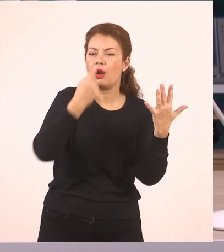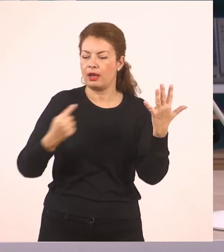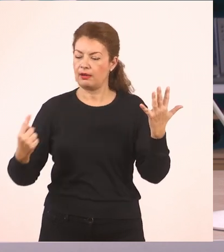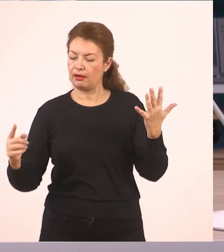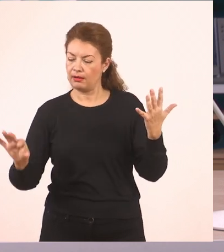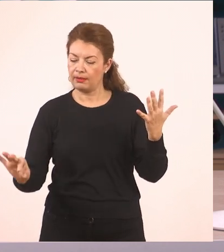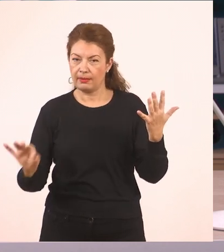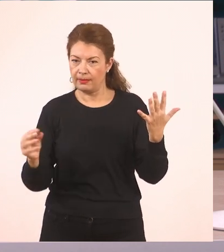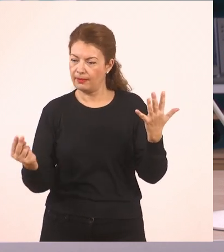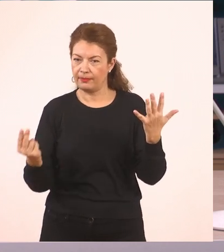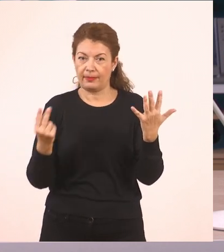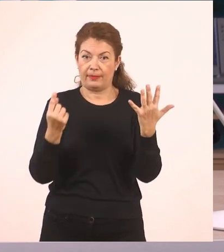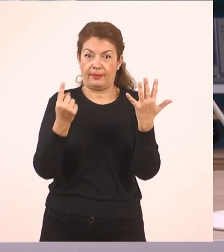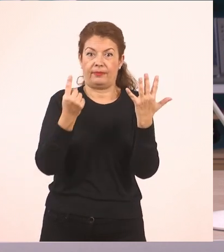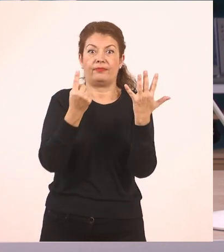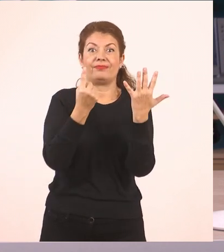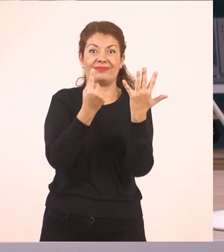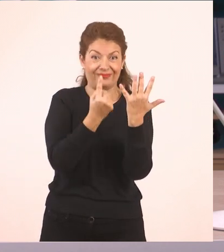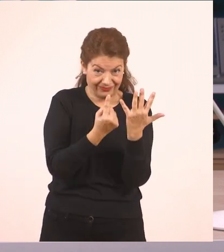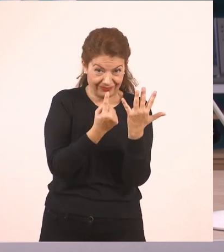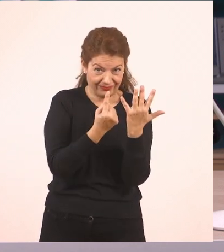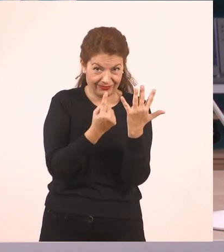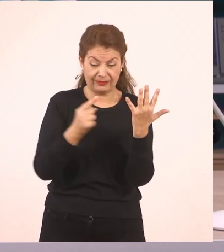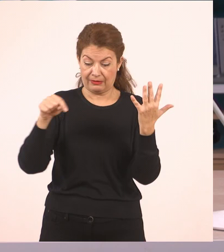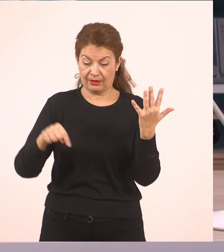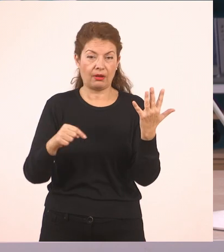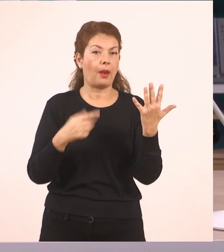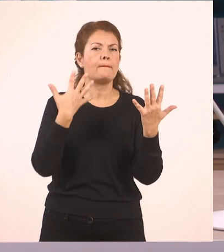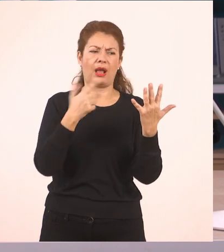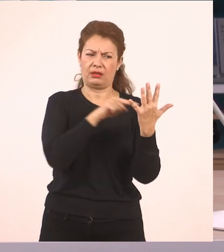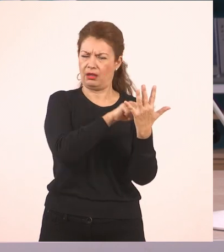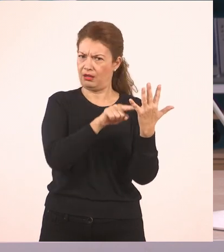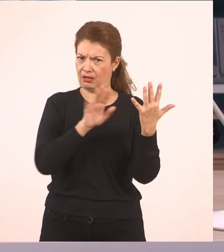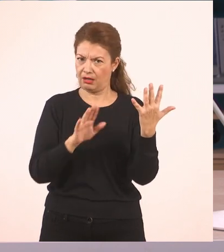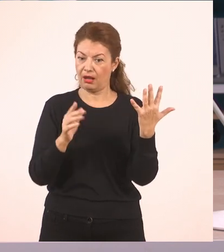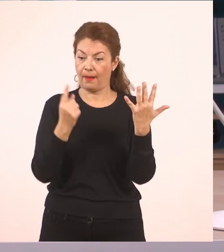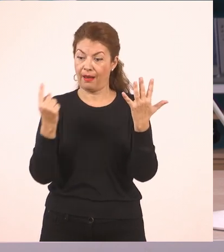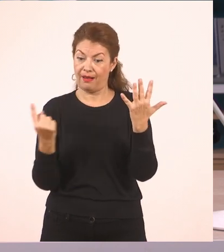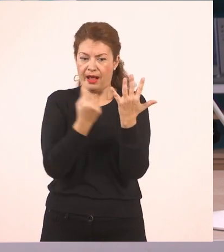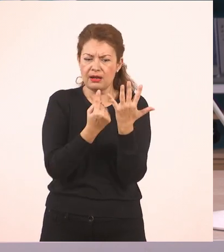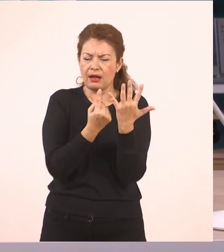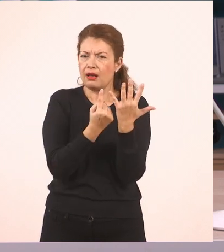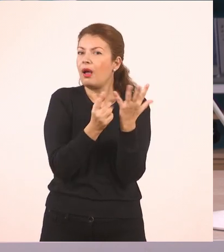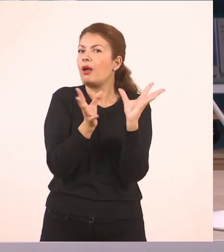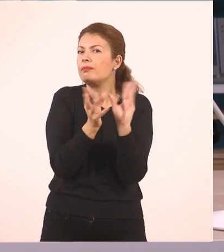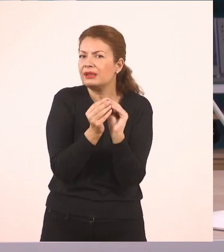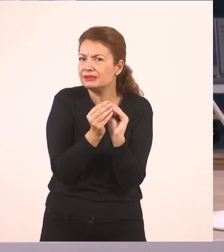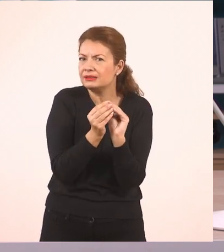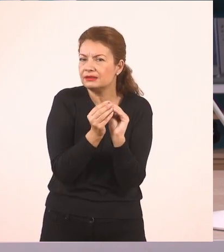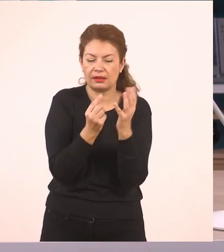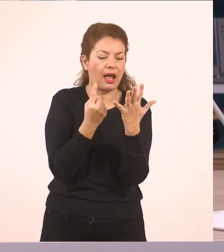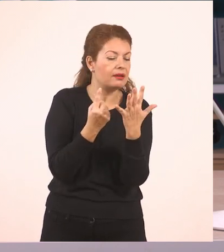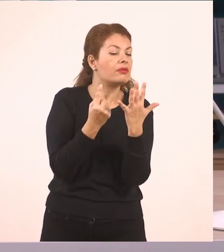ένα μαρκαδωράκι για να τα βάλω εδώ στη συλλογή μου. Και από το 5 θα ανέβω στο 1, 2,